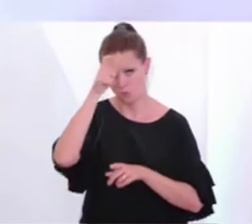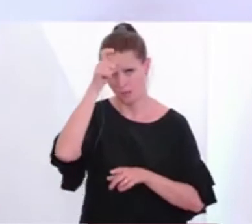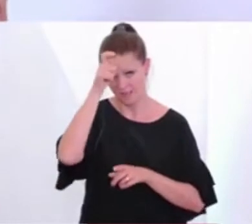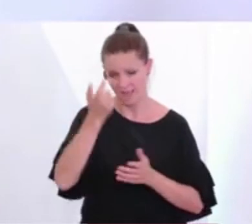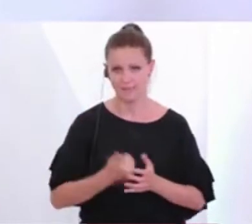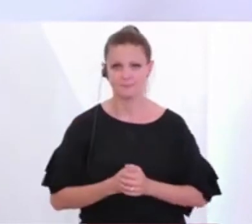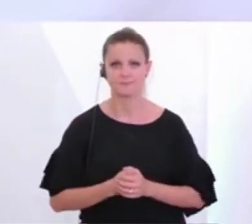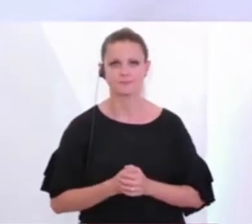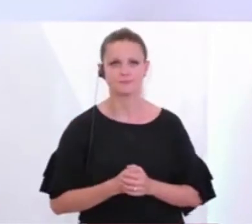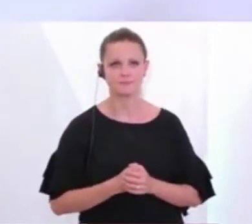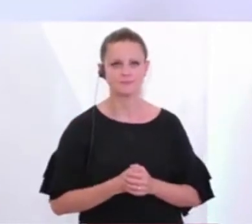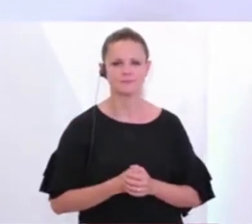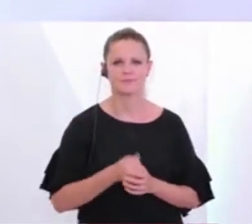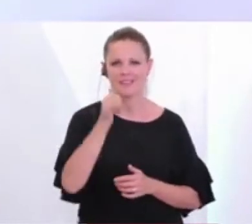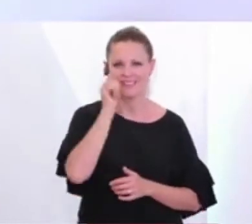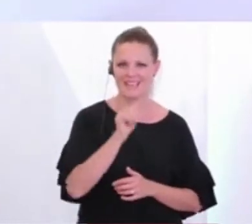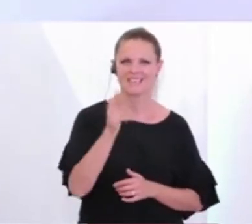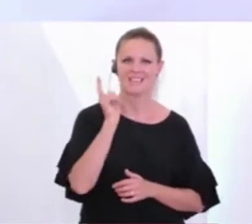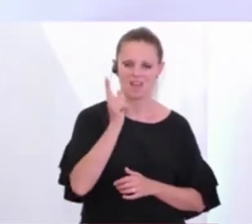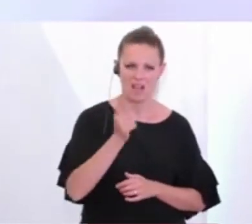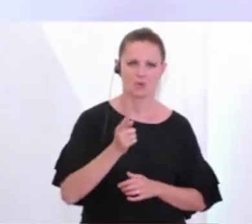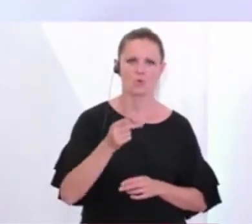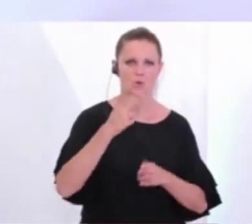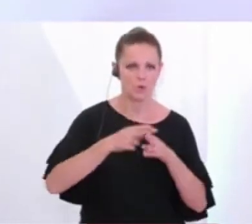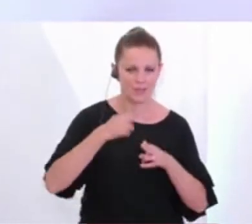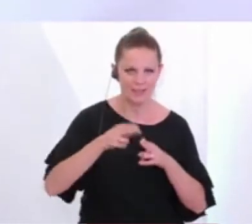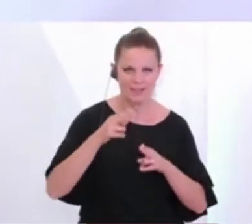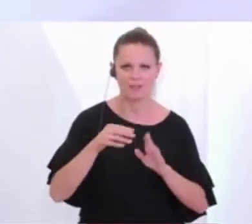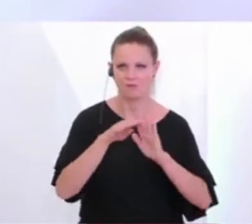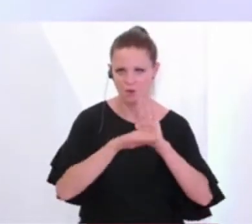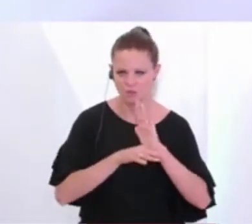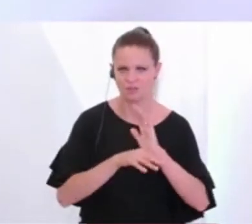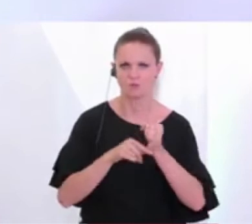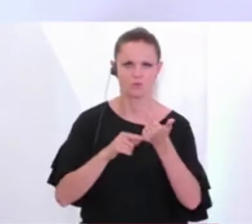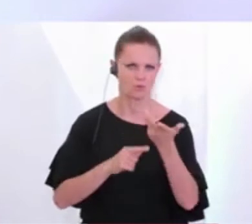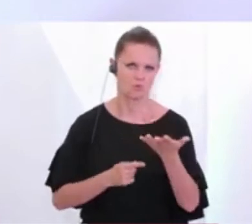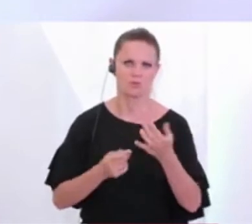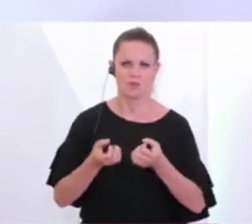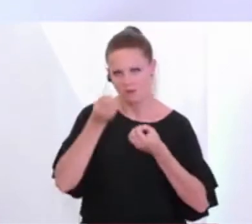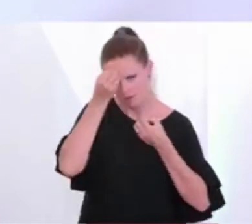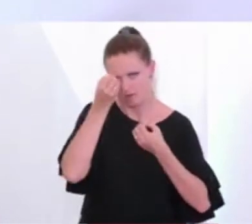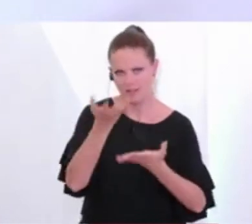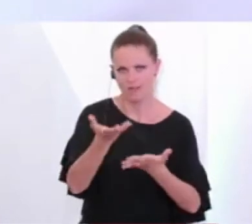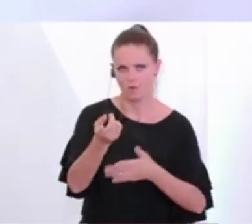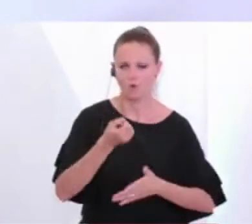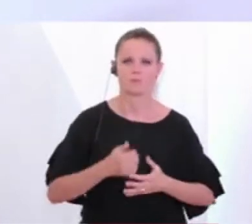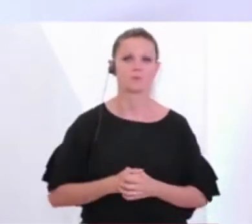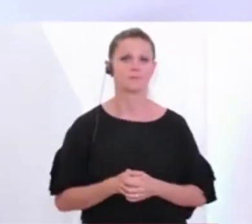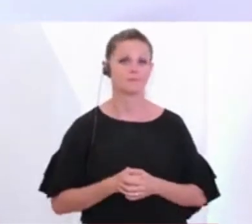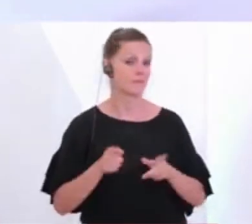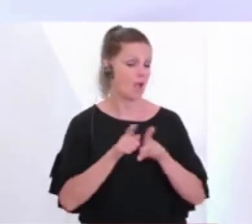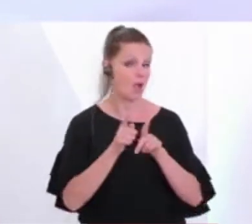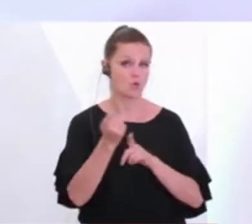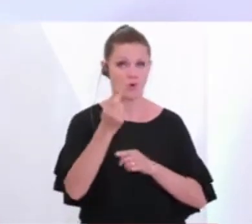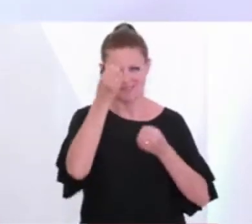wo wir über die Reisewarnungen, die Vorgaben und die Hygienevorschriften auch informieren werden. Wir werden darüber